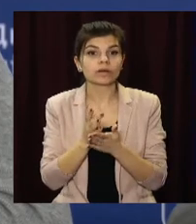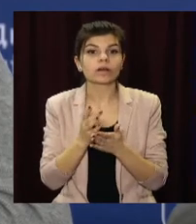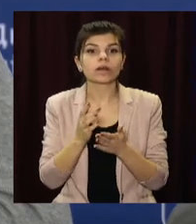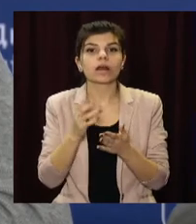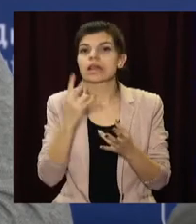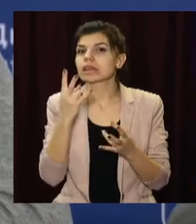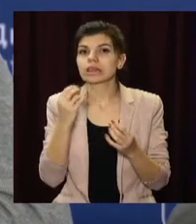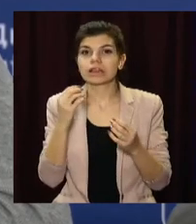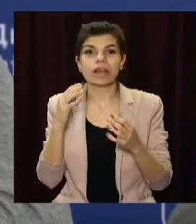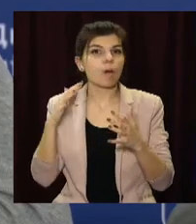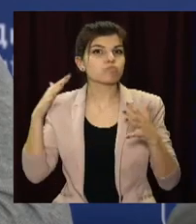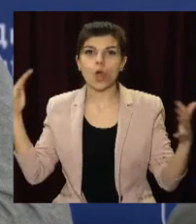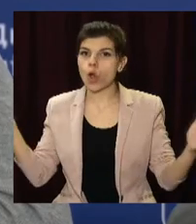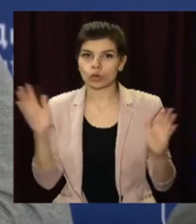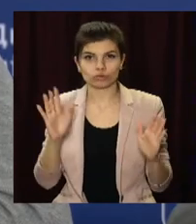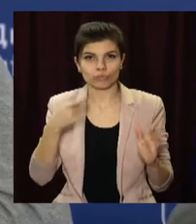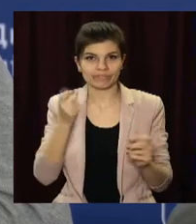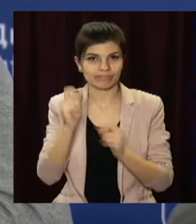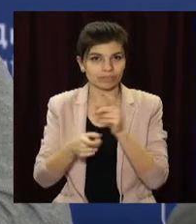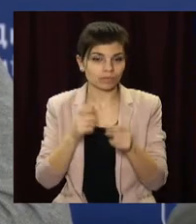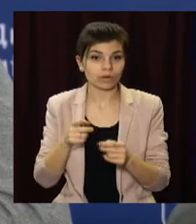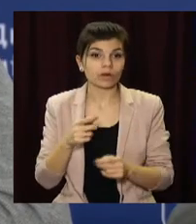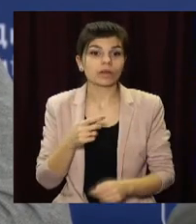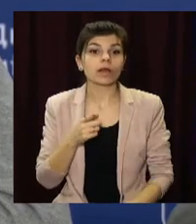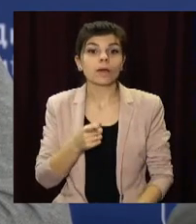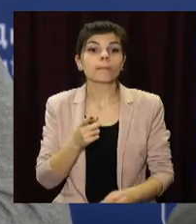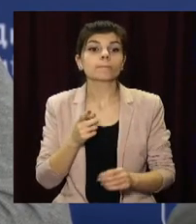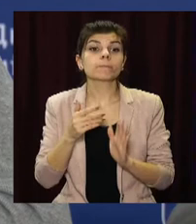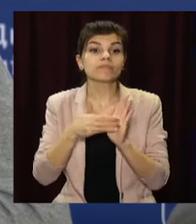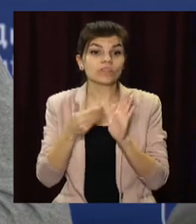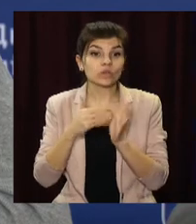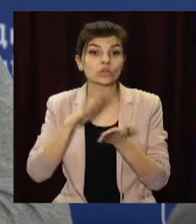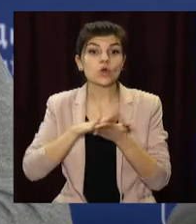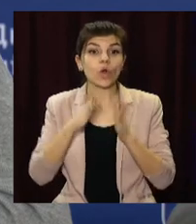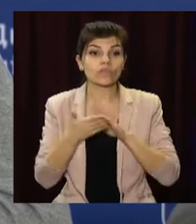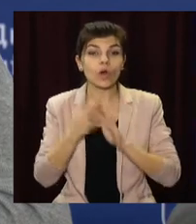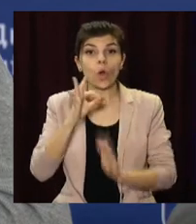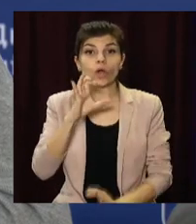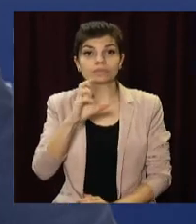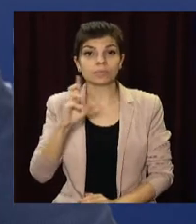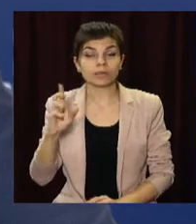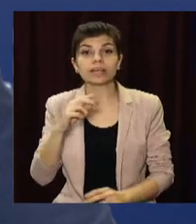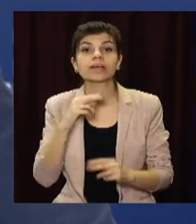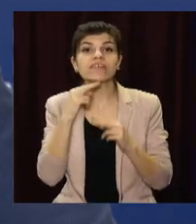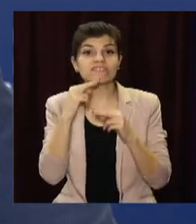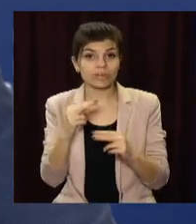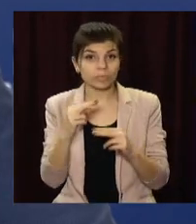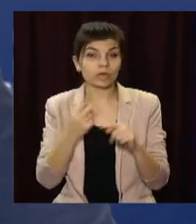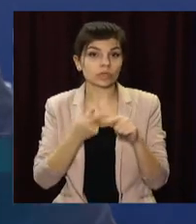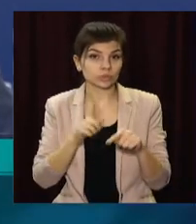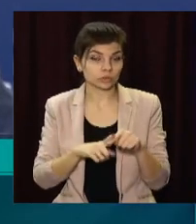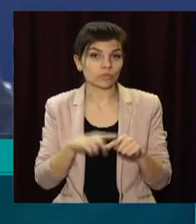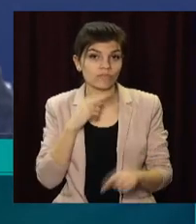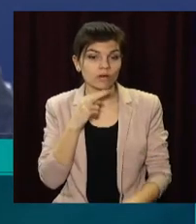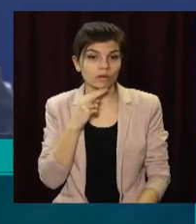щоб при укладанні договорів ОСББ звертали на це увагу. У разі виникнення